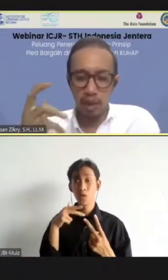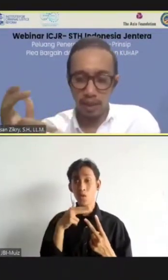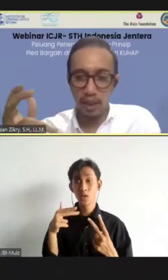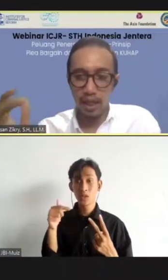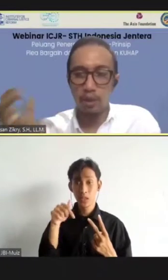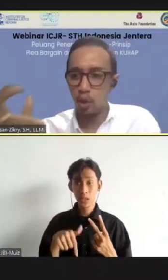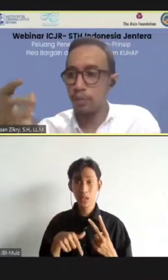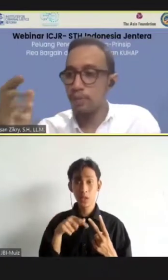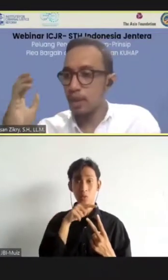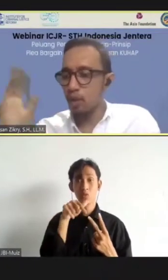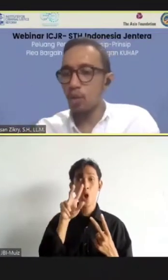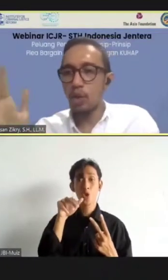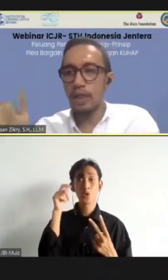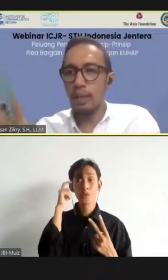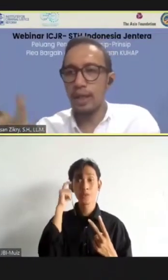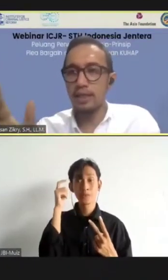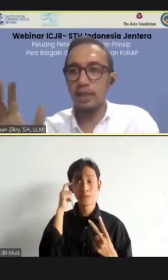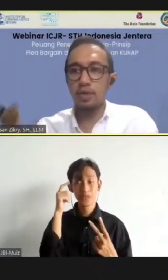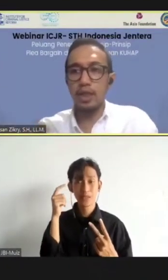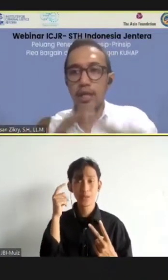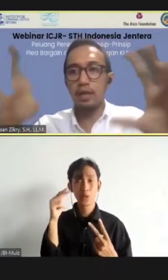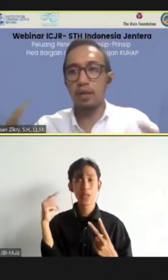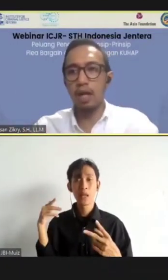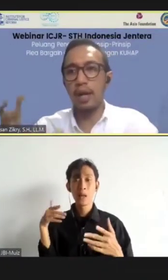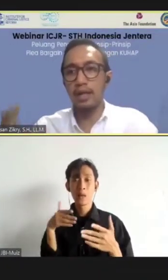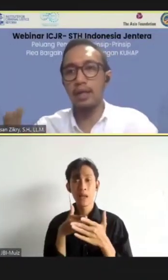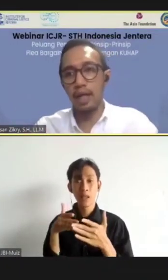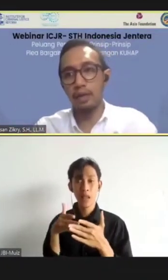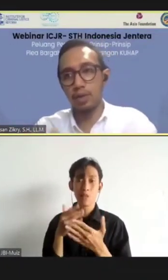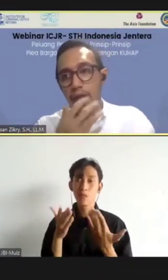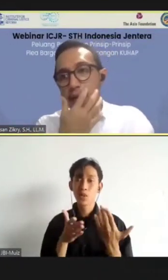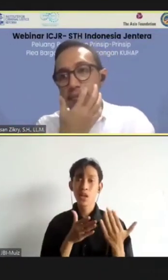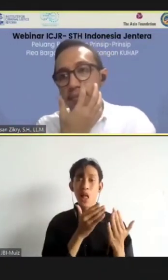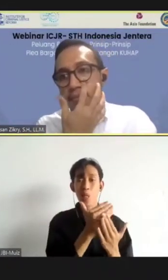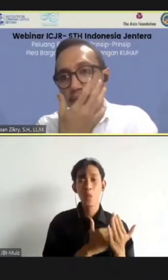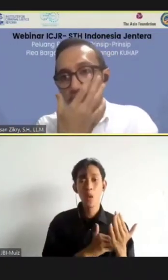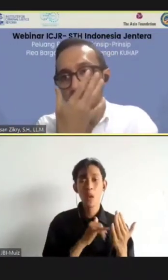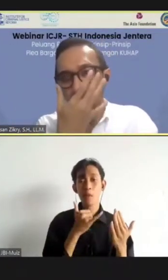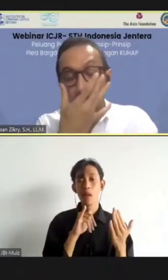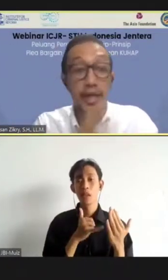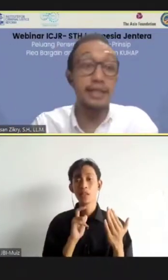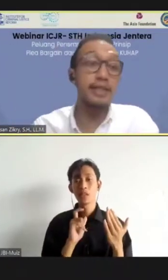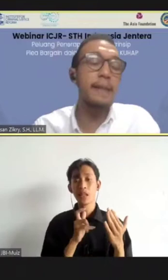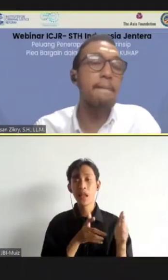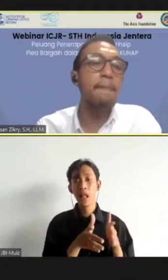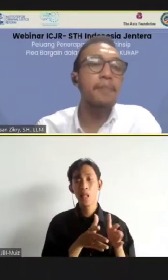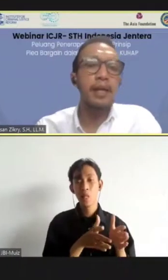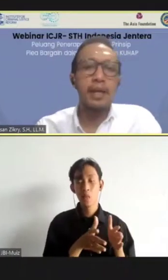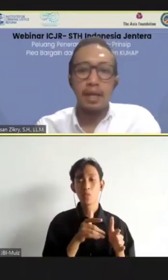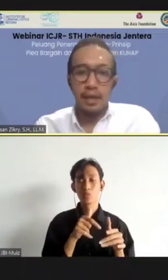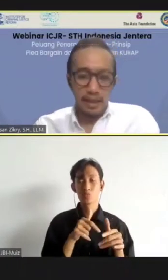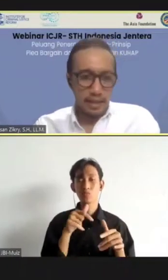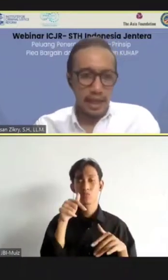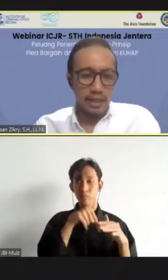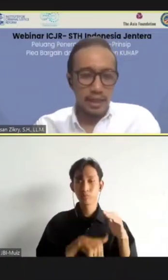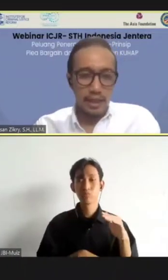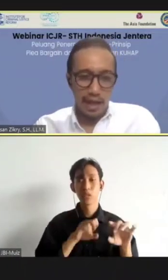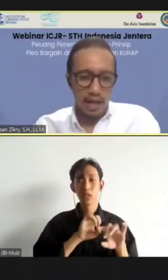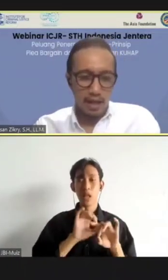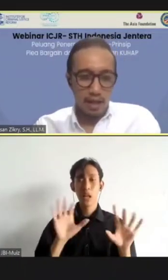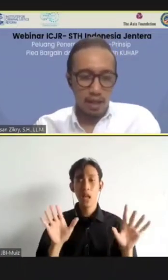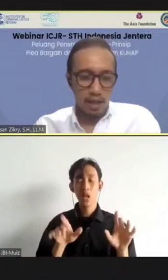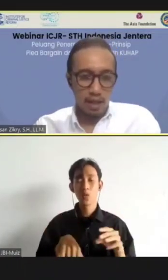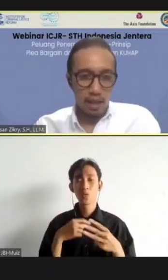hal ini perlu kita pikirkan untuk kita batasi, atau setidaknya aturan mainnya kita atur secara rigid. Yang